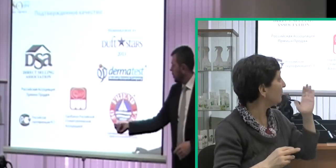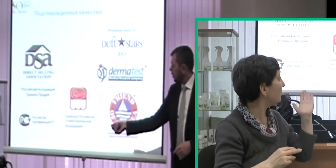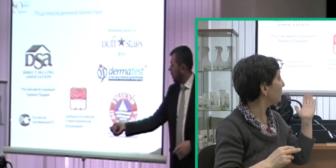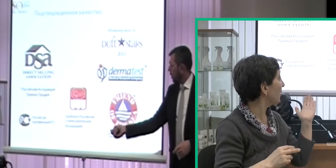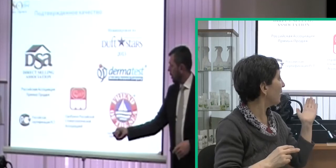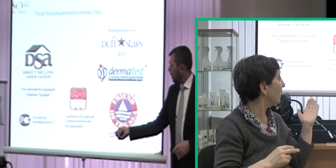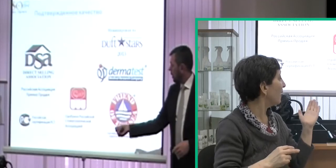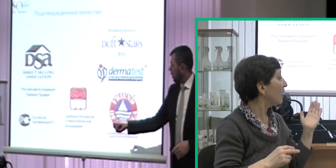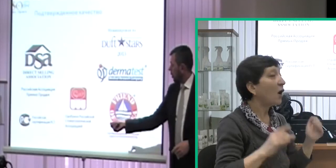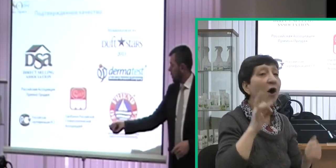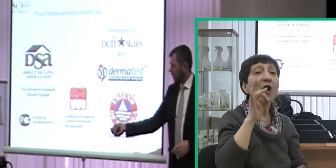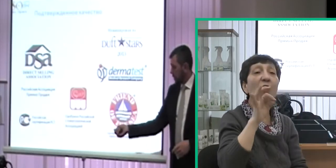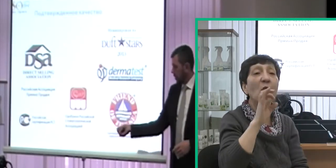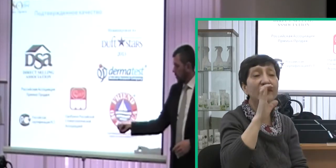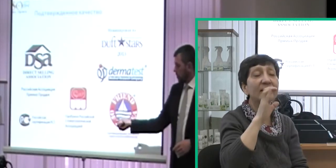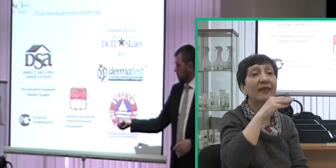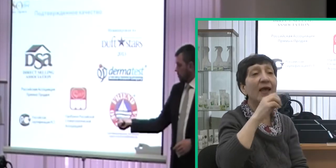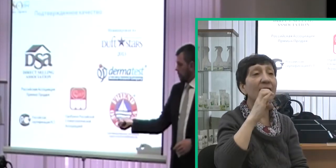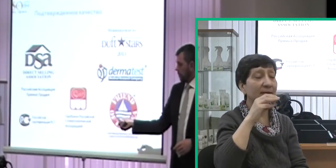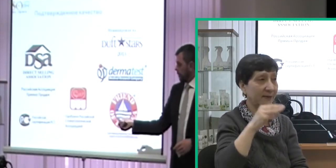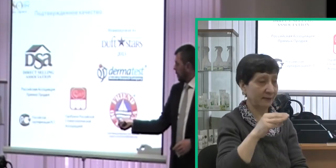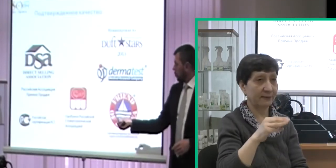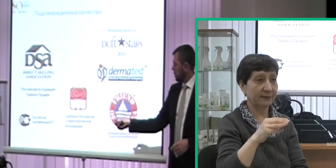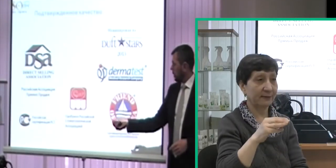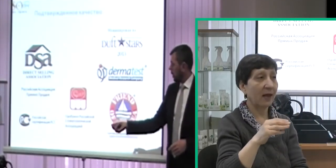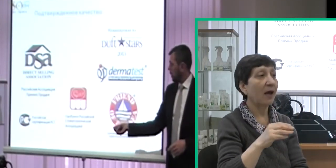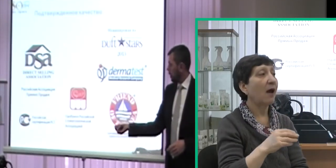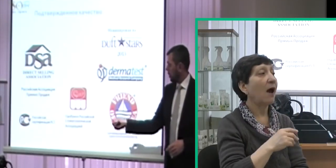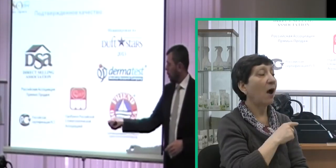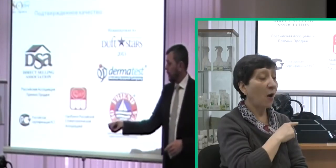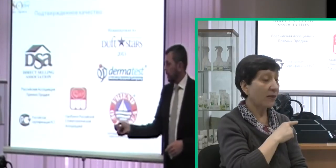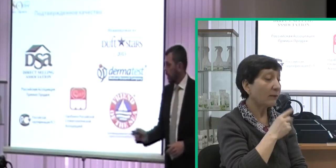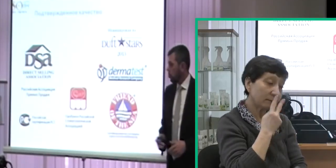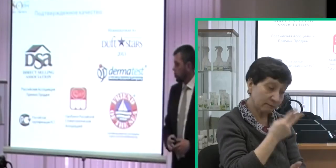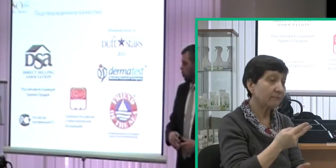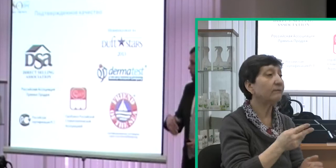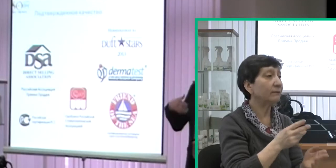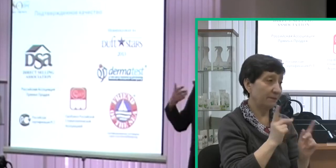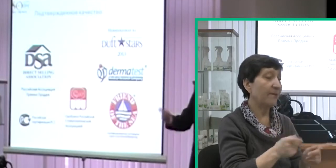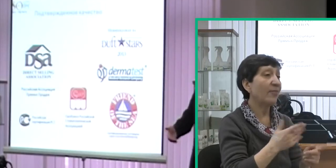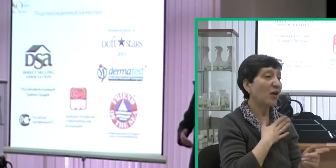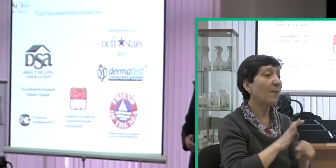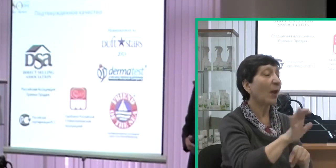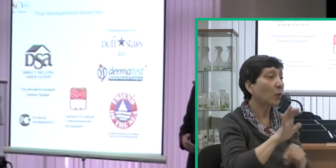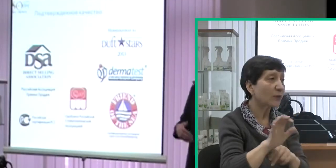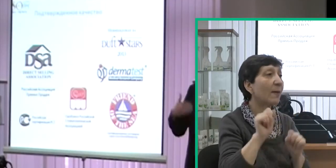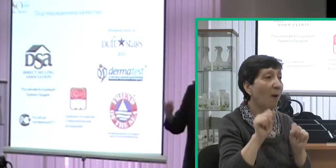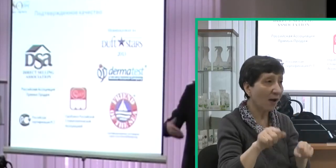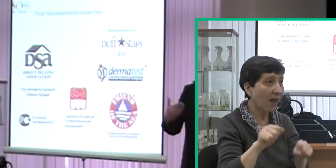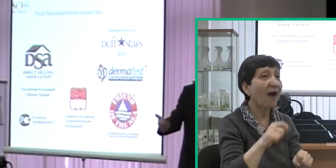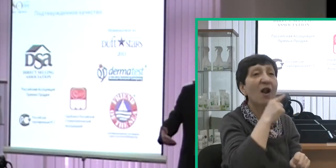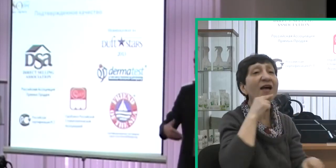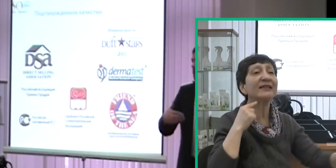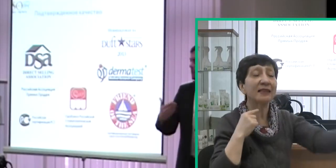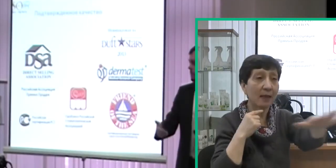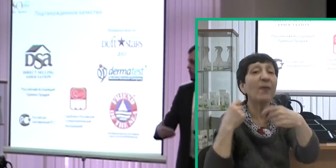Ростеста. То есть это определяющие условия для того, чтобы наша продукция